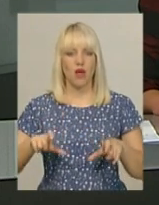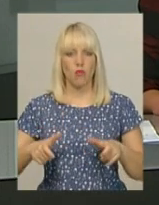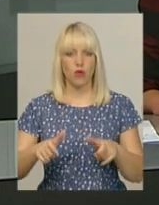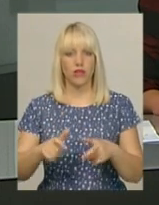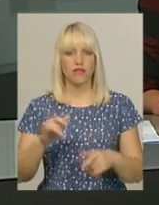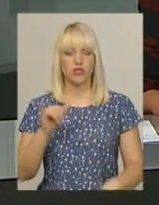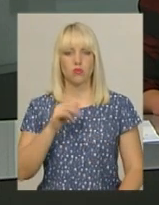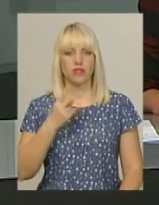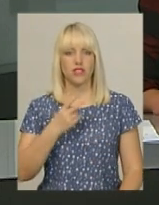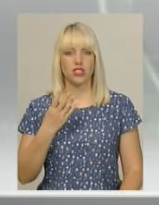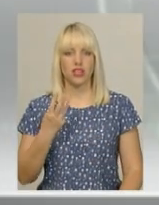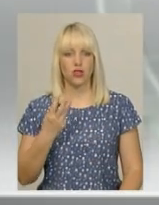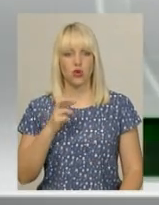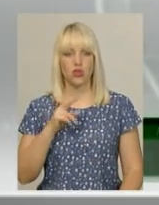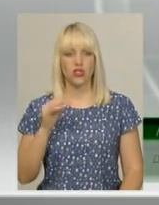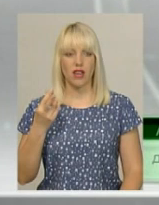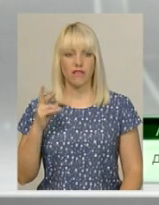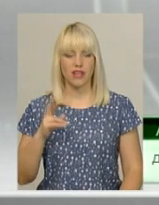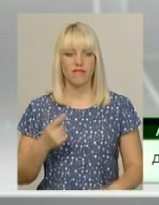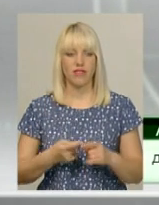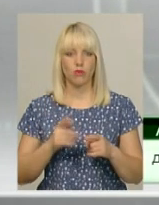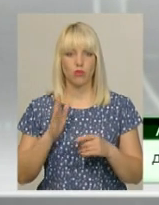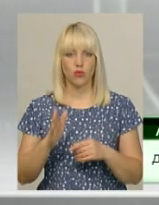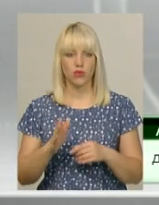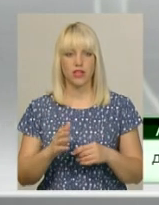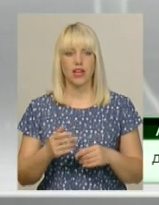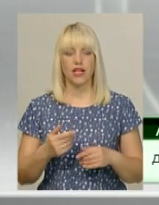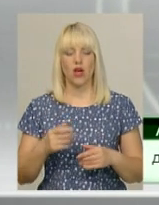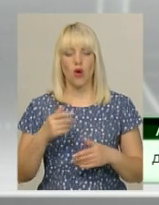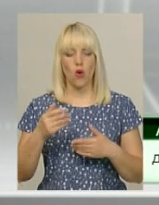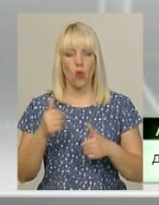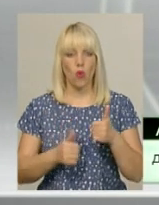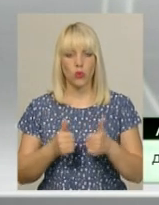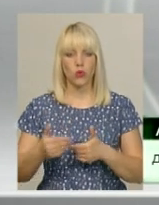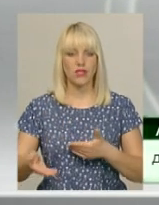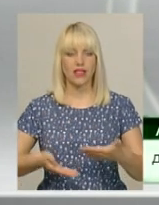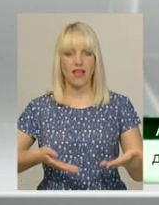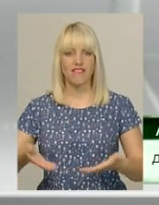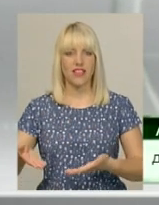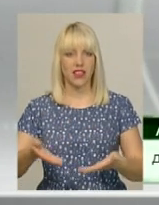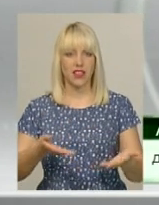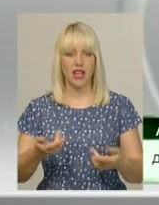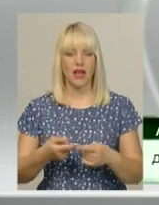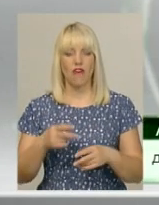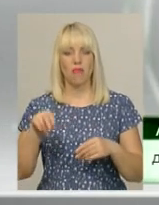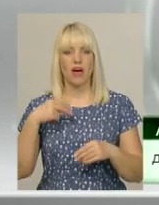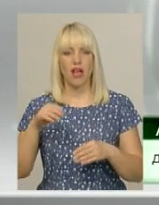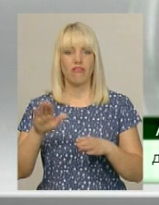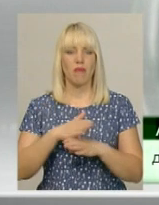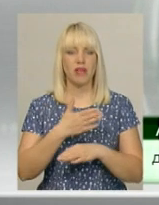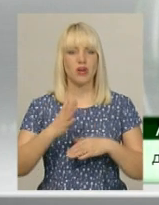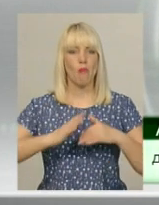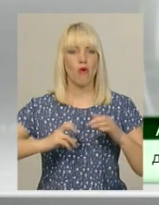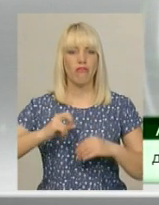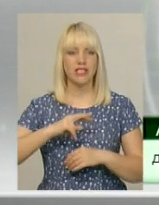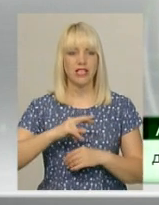червня. У нас буде конкурс «Дефіле». Це все буде перерві між показами професійних фільмів і